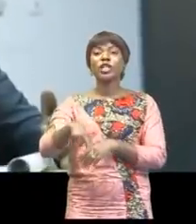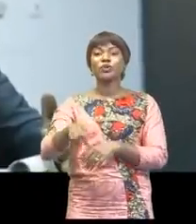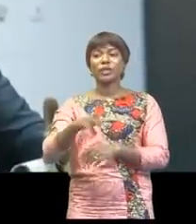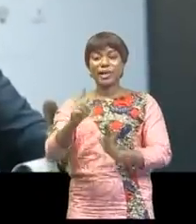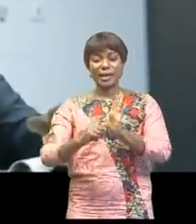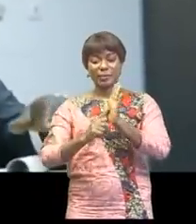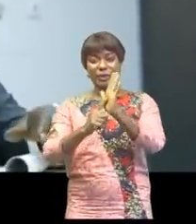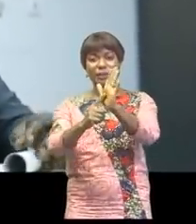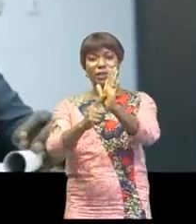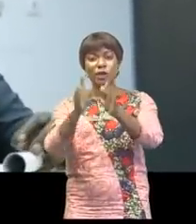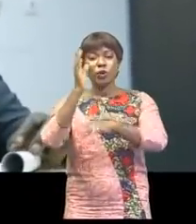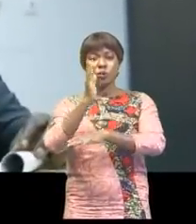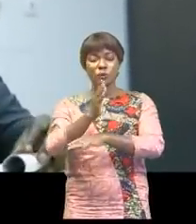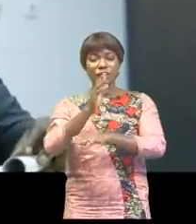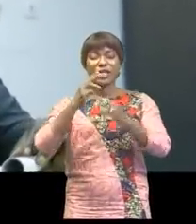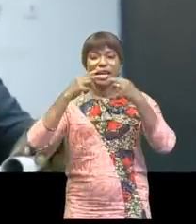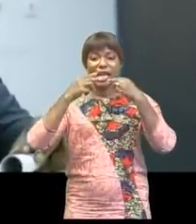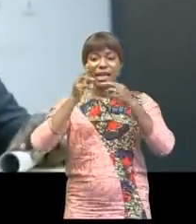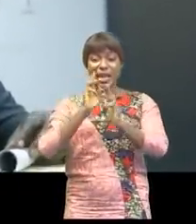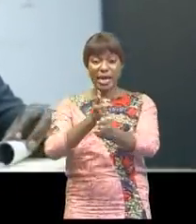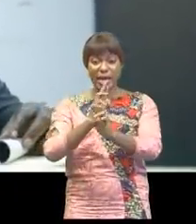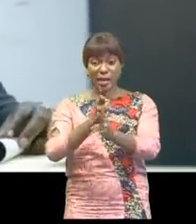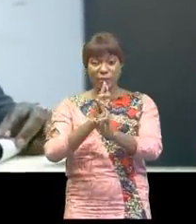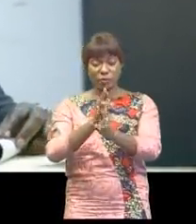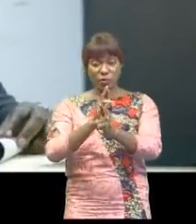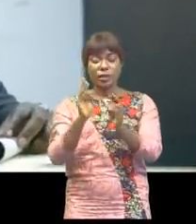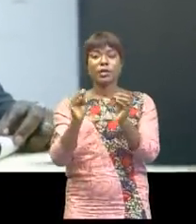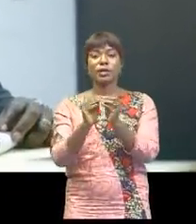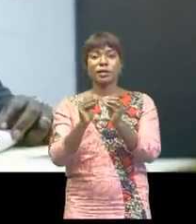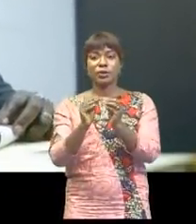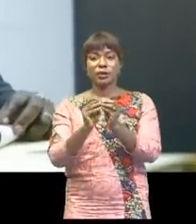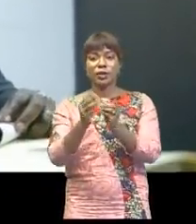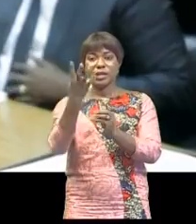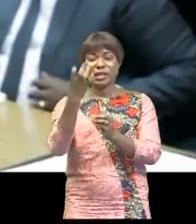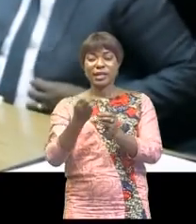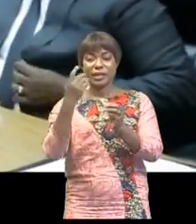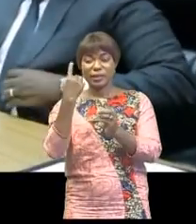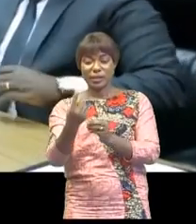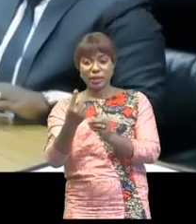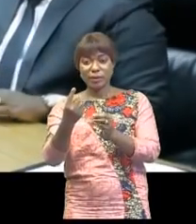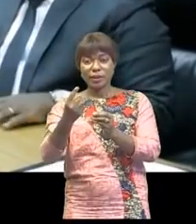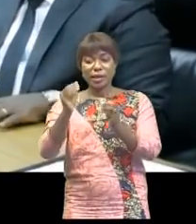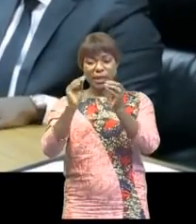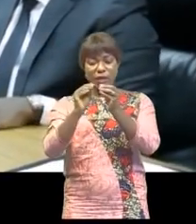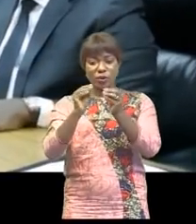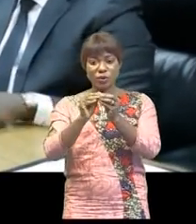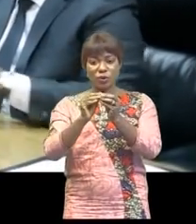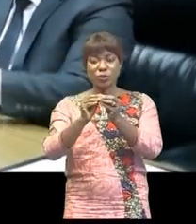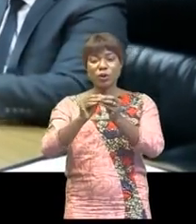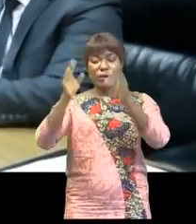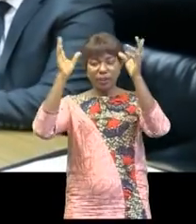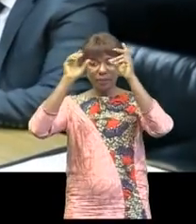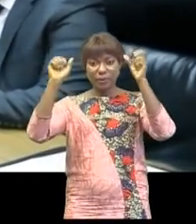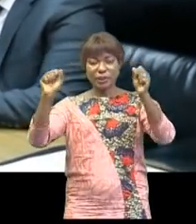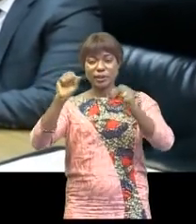présenté au Conseil les rapports de la tenue des assises du 41e sommet de chefs d'État et de gouvernement de la SABEC,